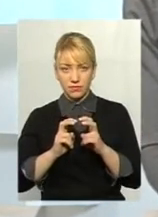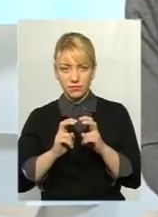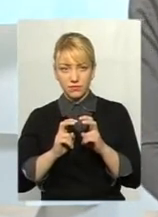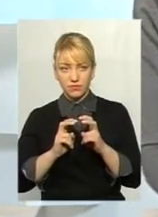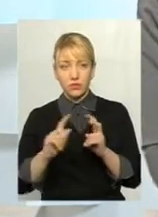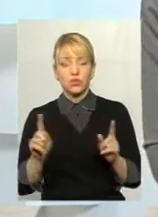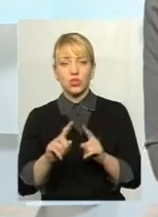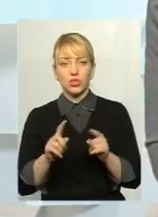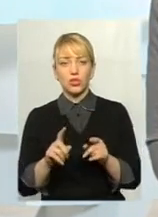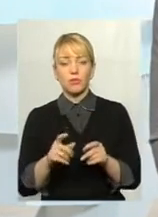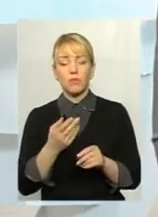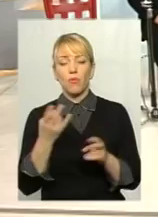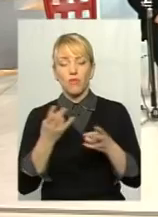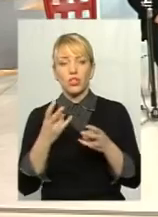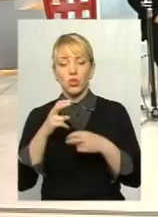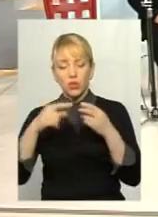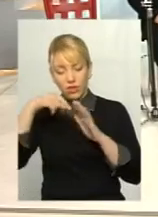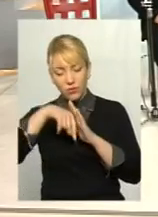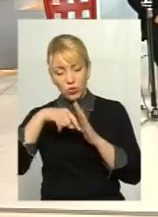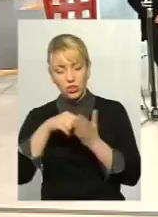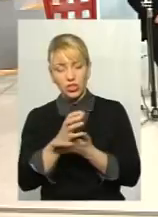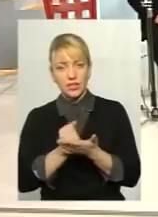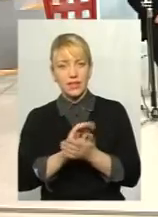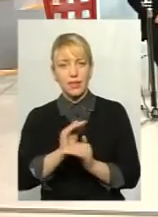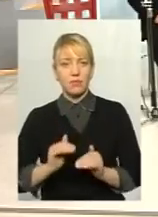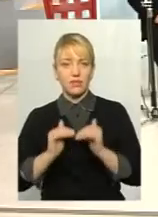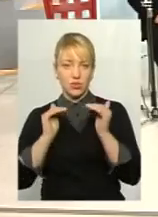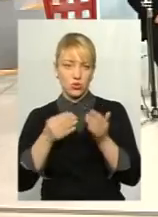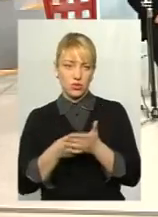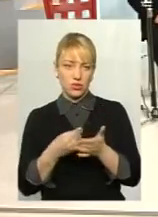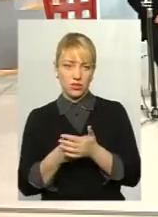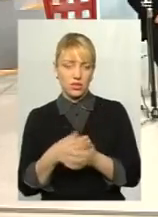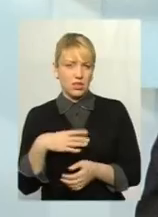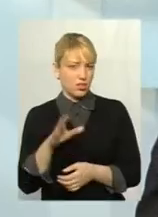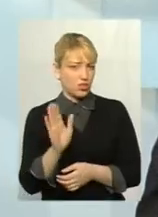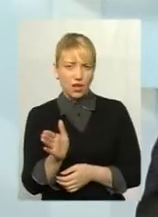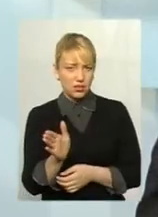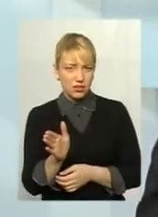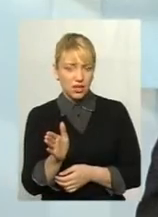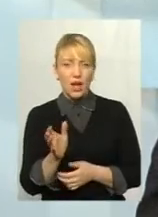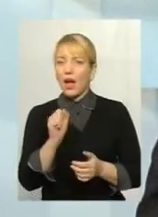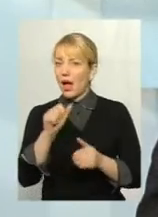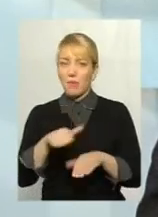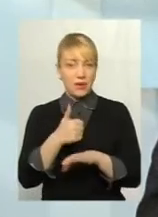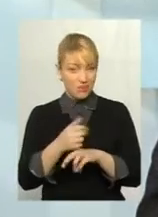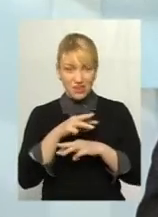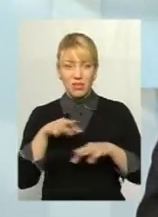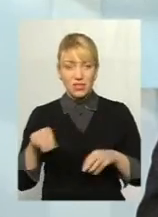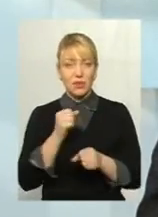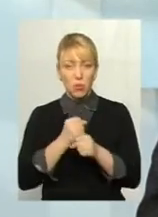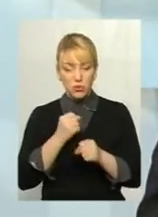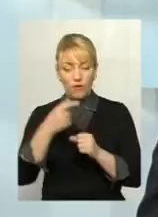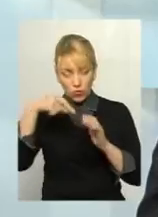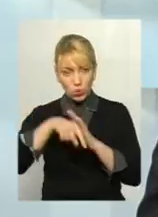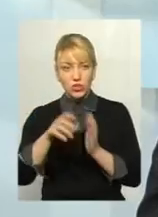що вони мають шукати внутрішні резерви, не підвищуючи цін. Чи можливо це зробити? Чекайте, а прем'єр-міністр попрацював внутрішні